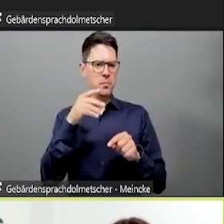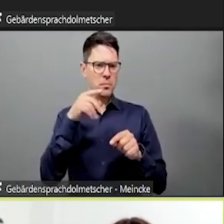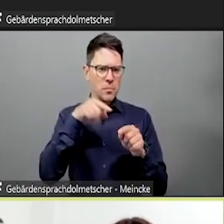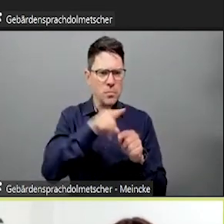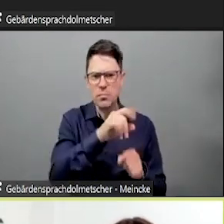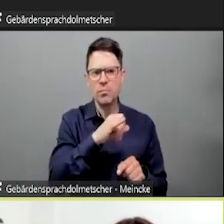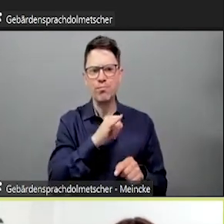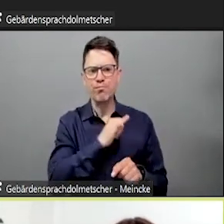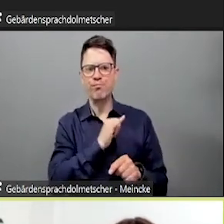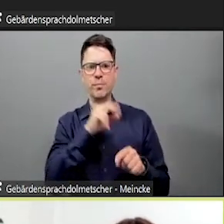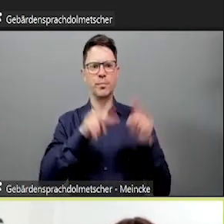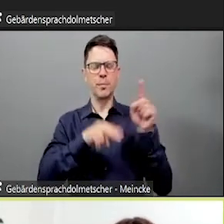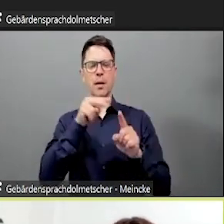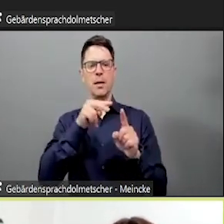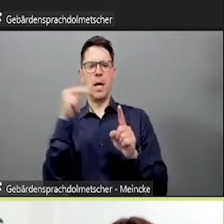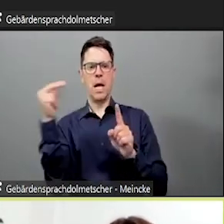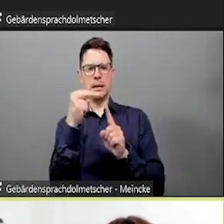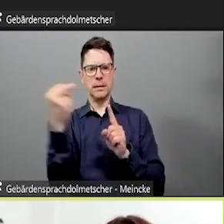offen.